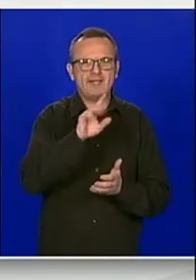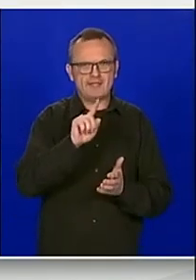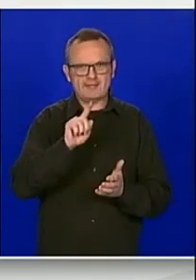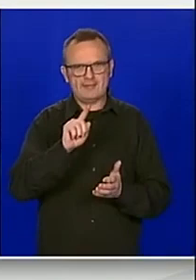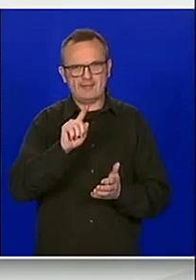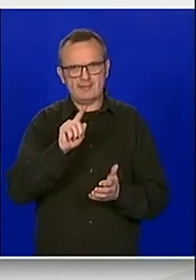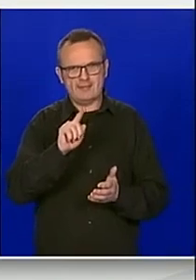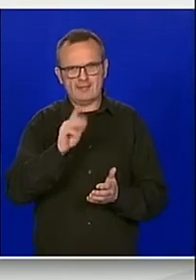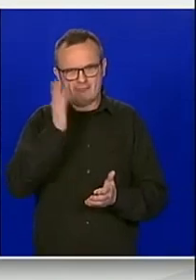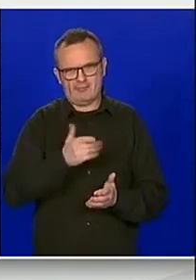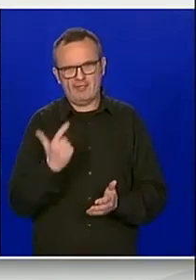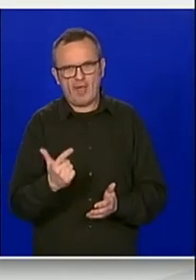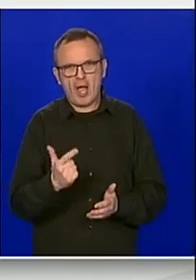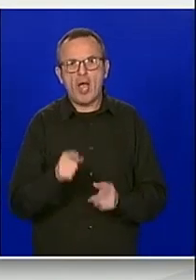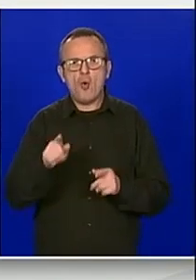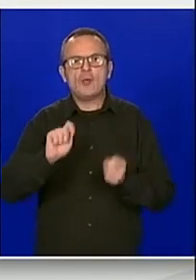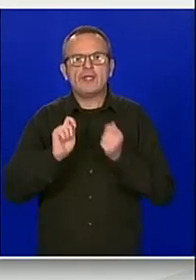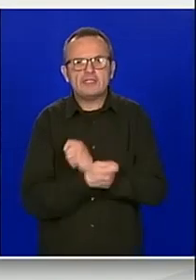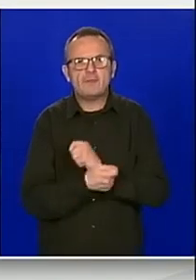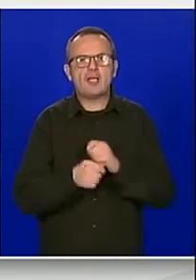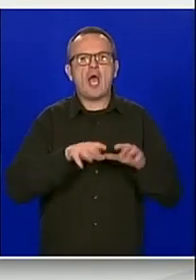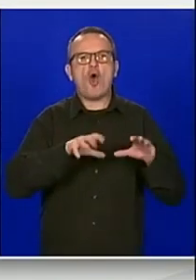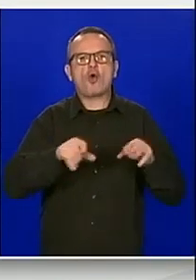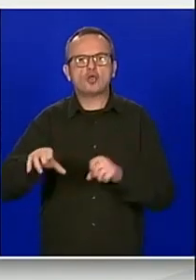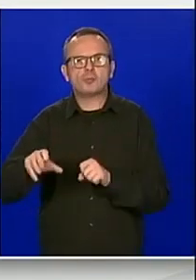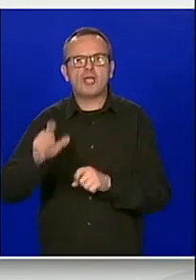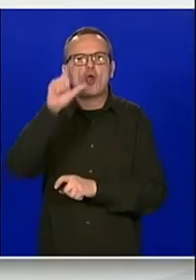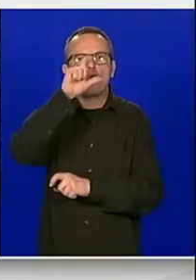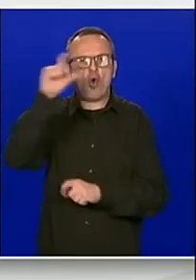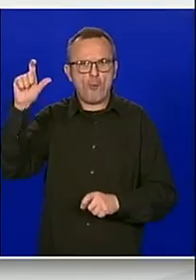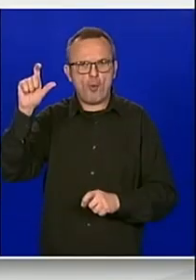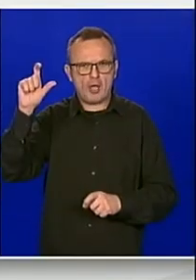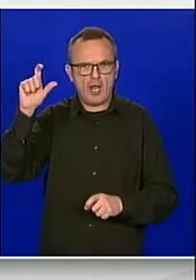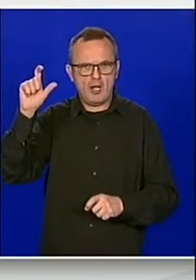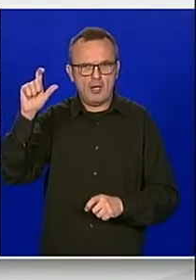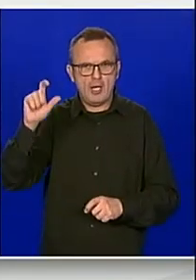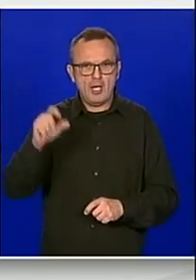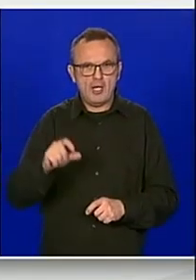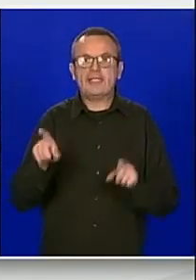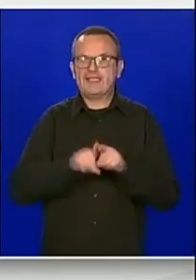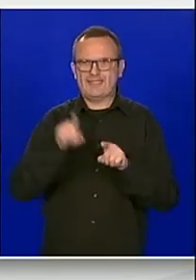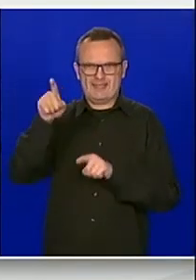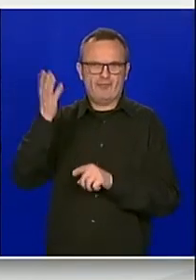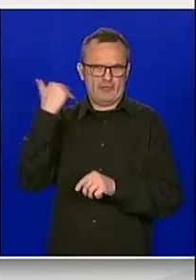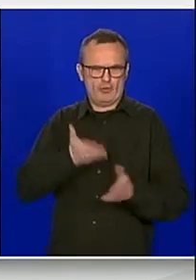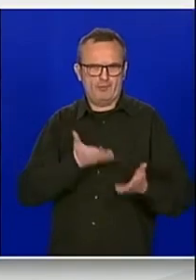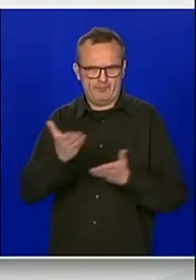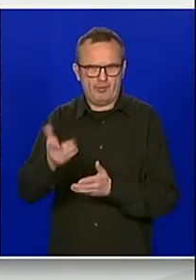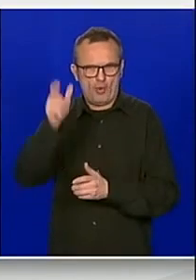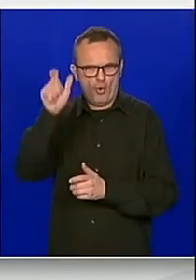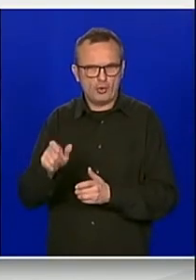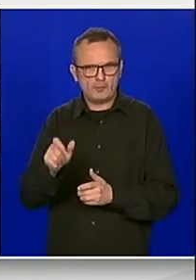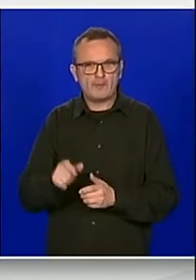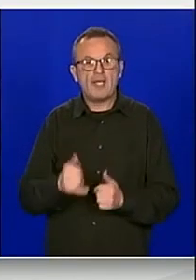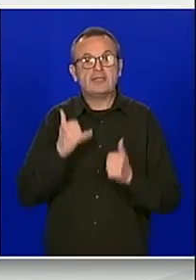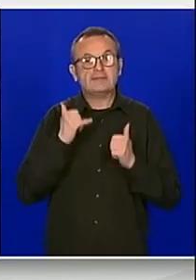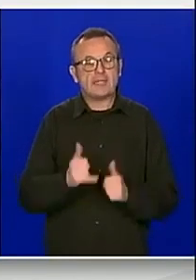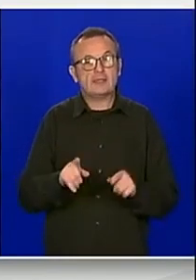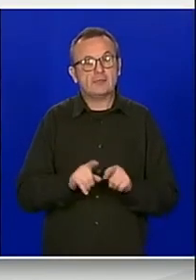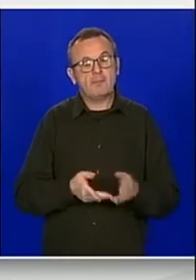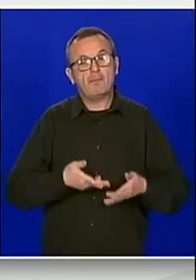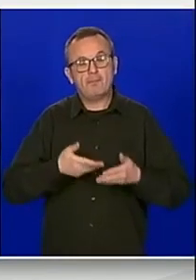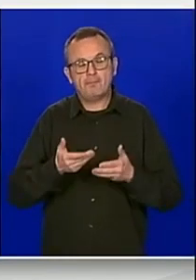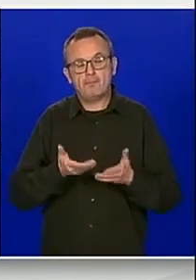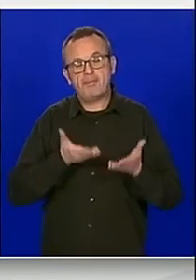zakona o izmini zakona o Hrvatskoj gospodarskoj komori, istog predlagatelja. Predlaže se Vlade Republike Hrvatske da ne prihvati